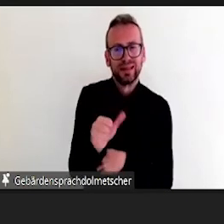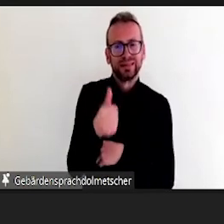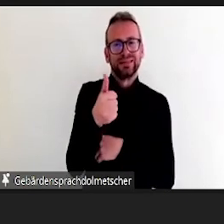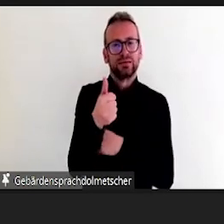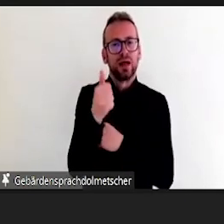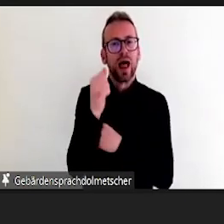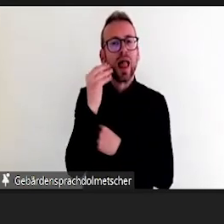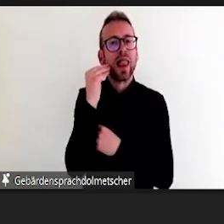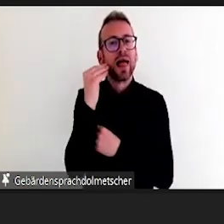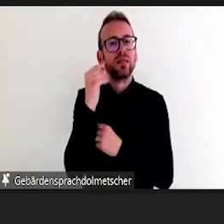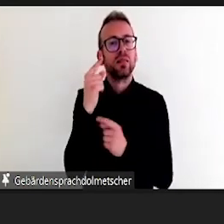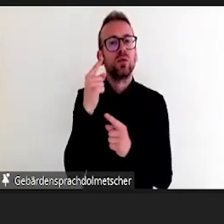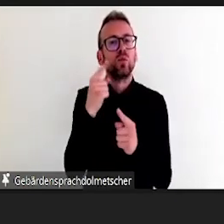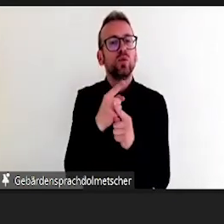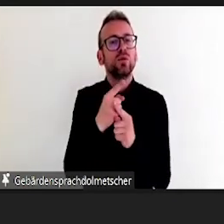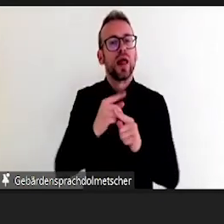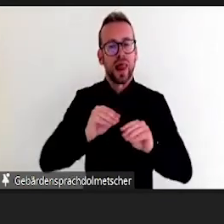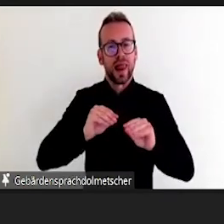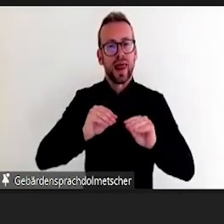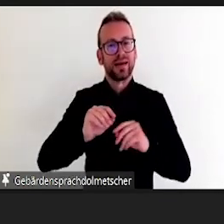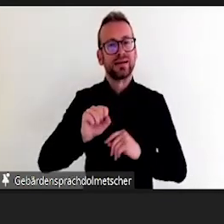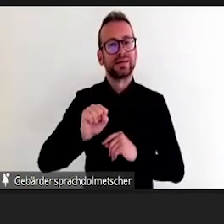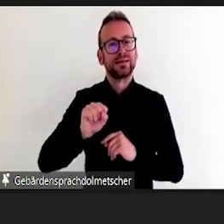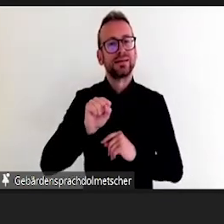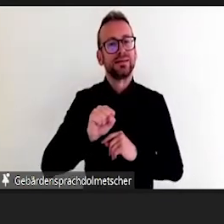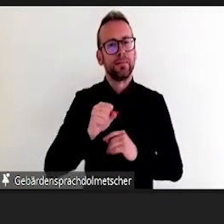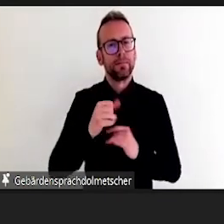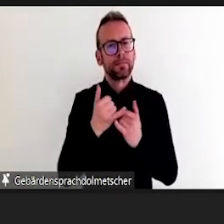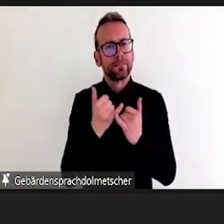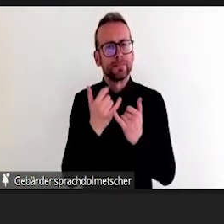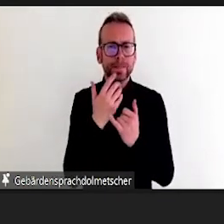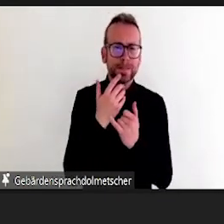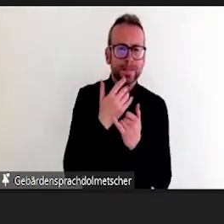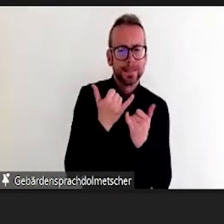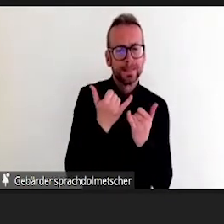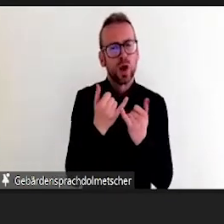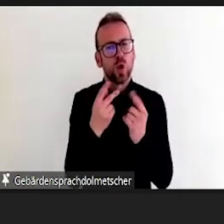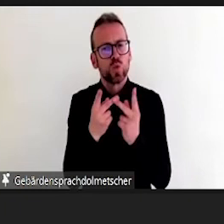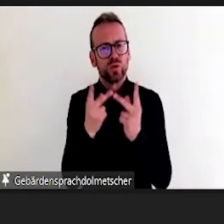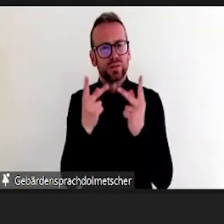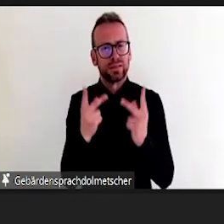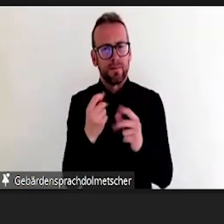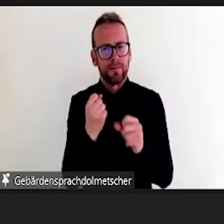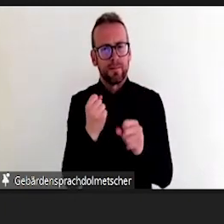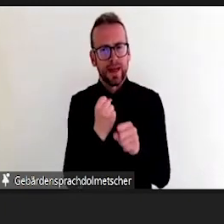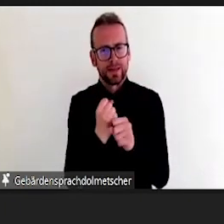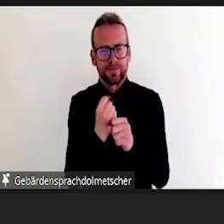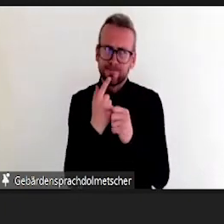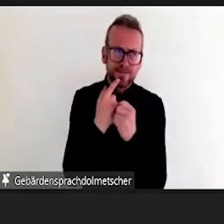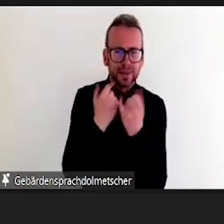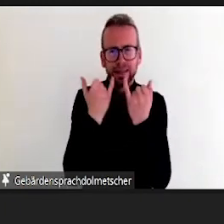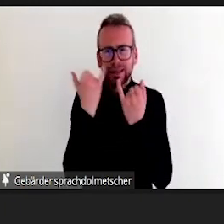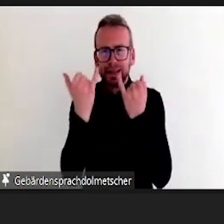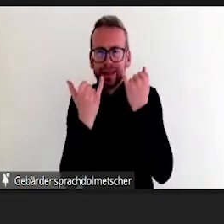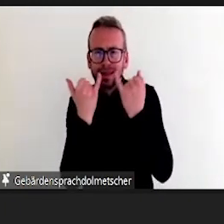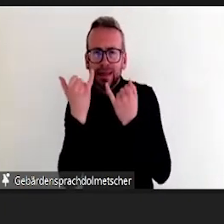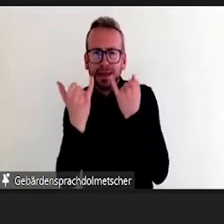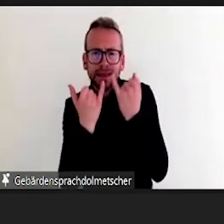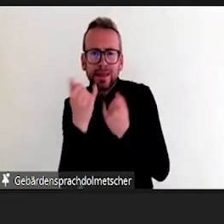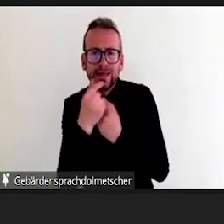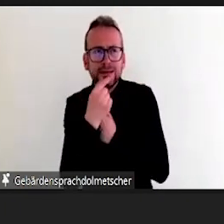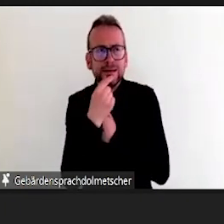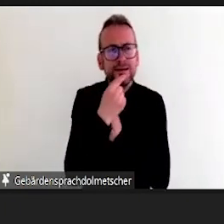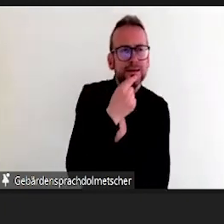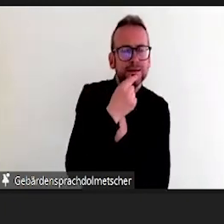gesprochen, wie kann man die Tools in so ein gesamtes Lehr- und Lernkonzept eigentlich integrieren. Weil die inklusive Lehre ist ja nicht ein Tool,